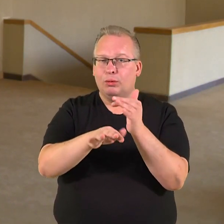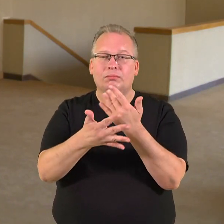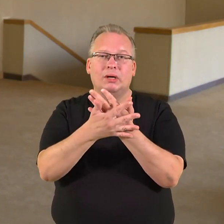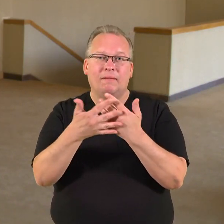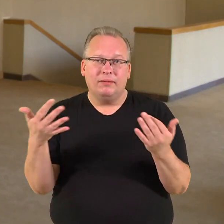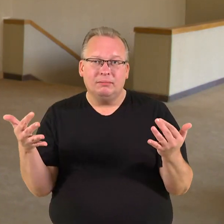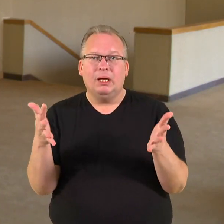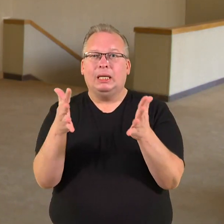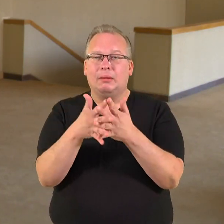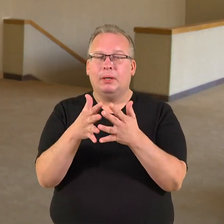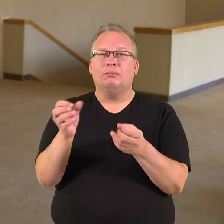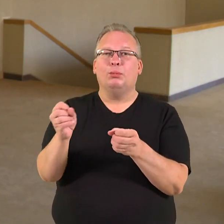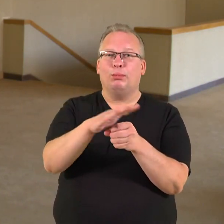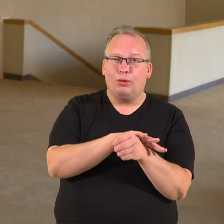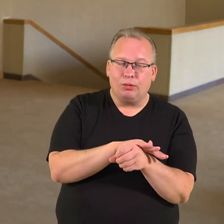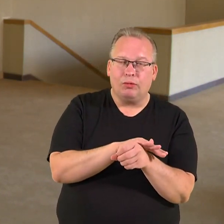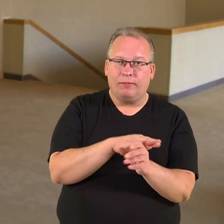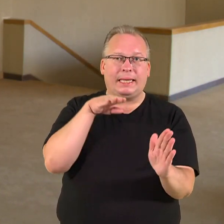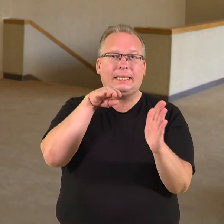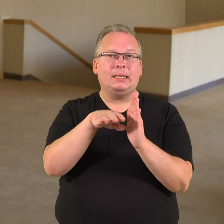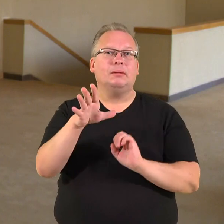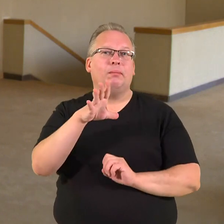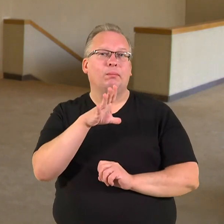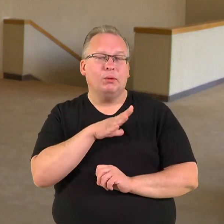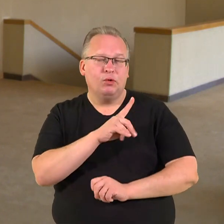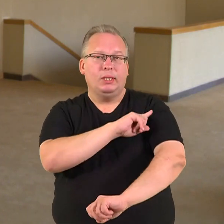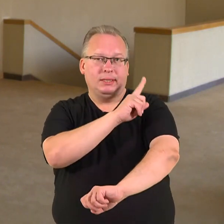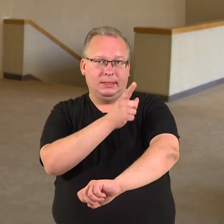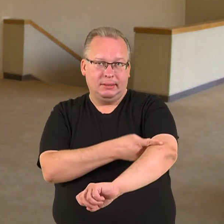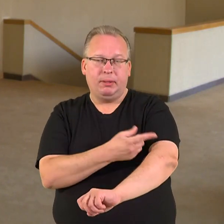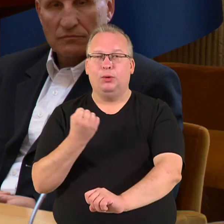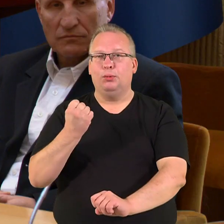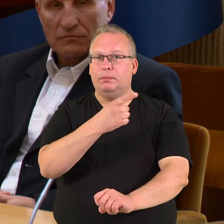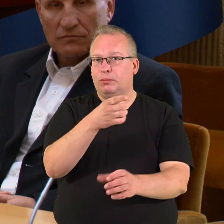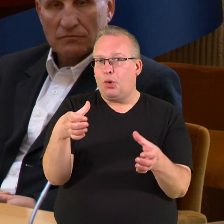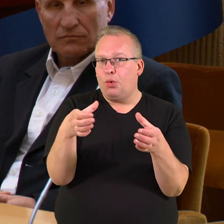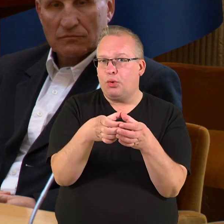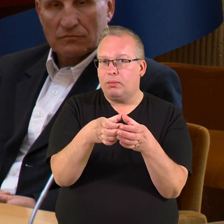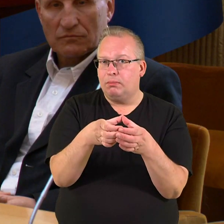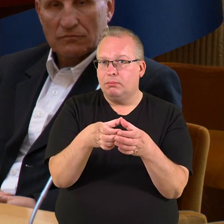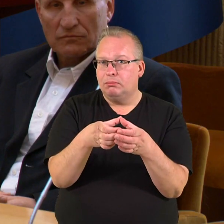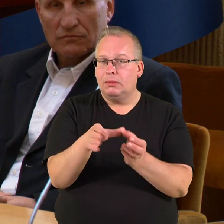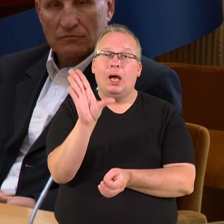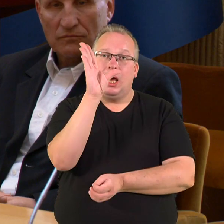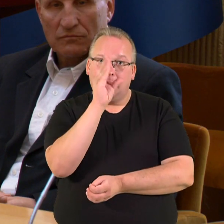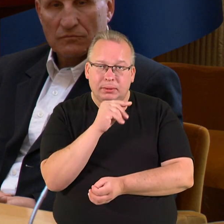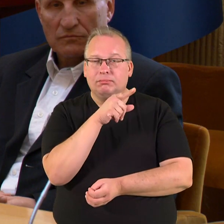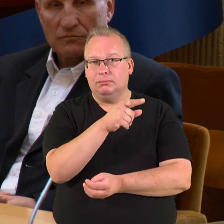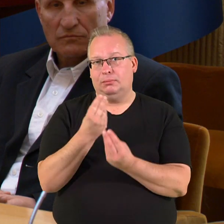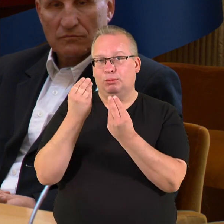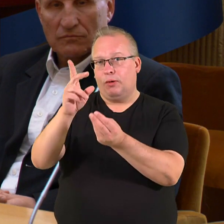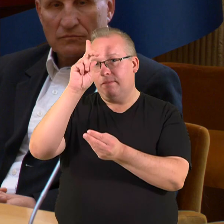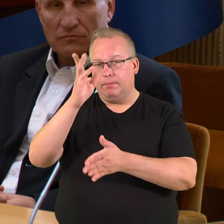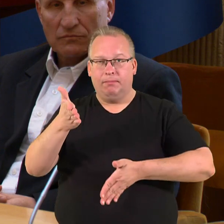tuos hybridinius karus, per covidų krize, įrodė, kad tai yra pakankamai stipri galinga organizacija, kuri gali nešti naudą valstybėj.